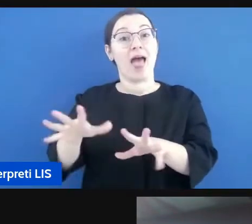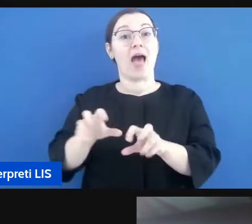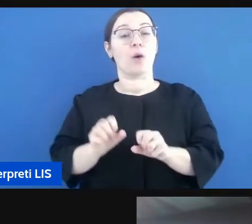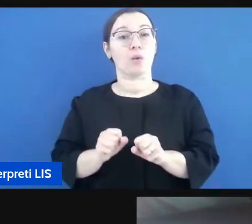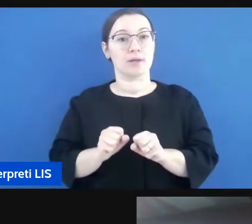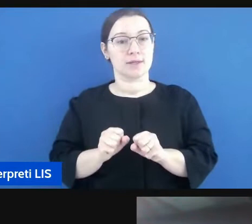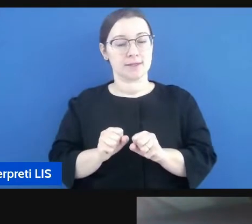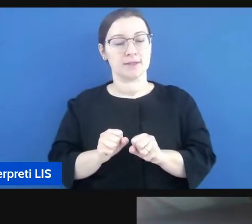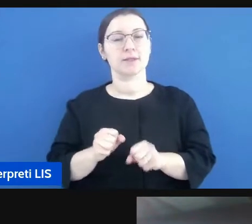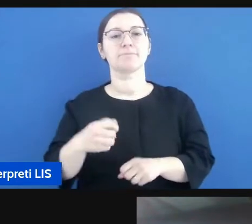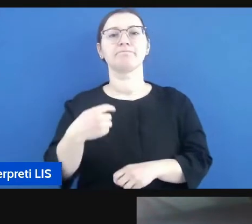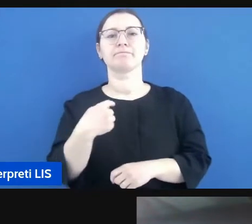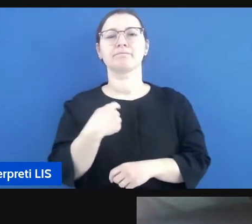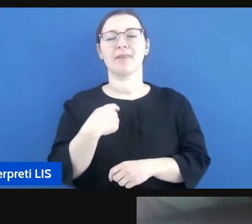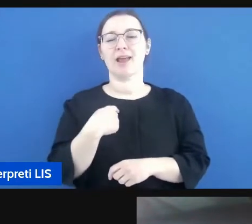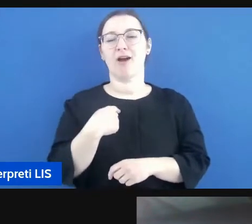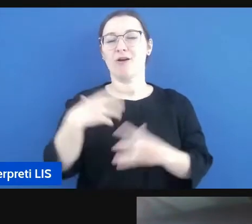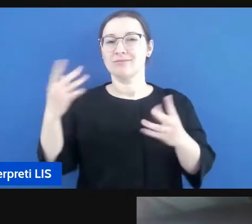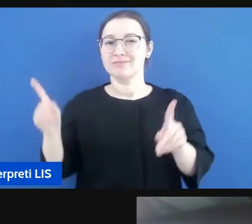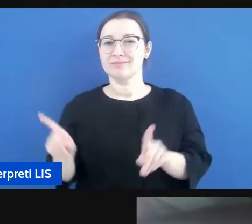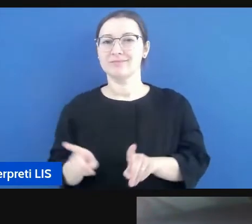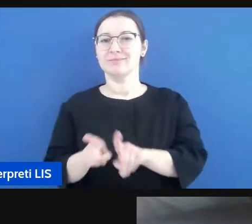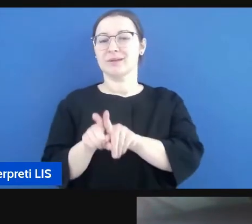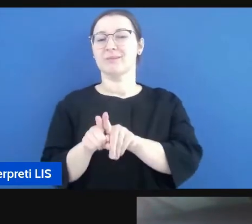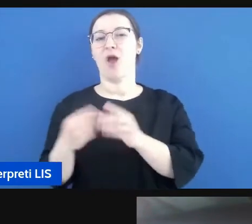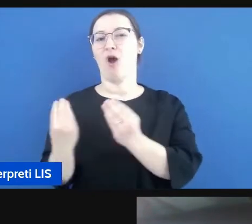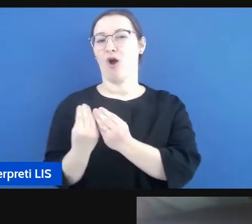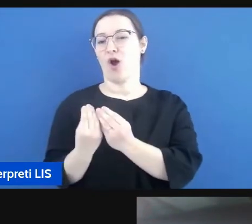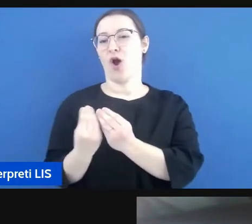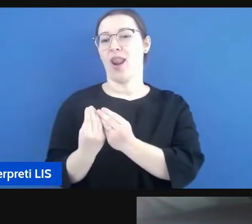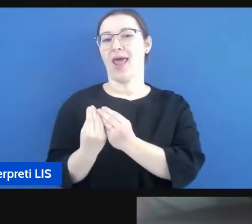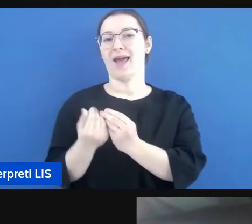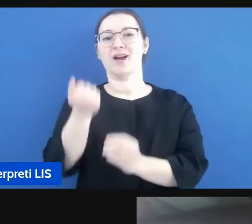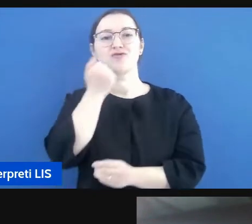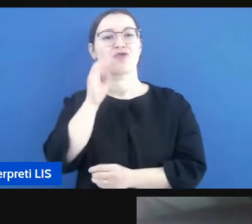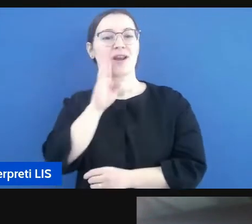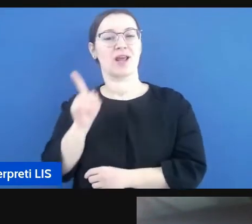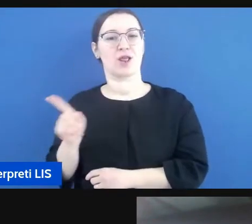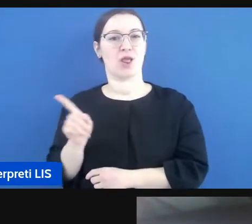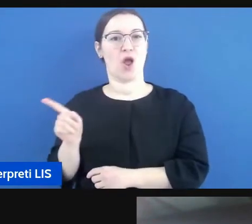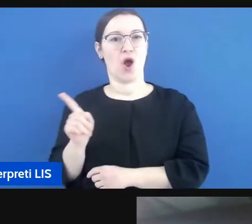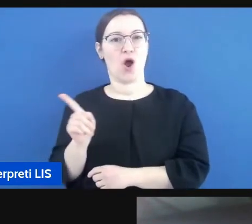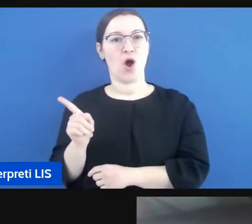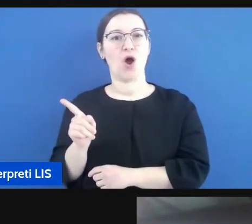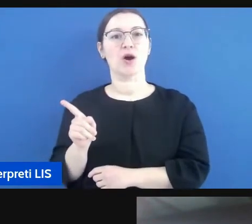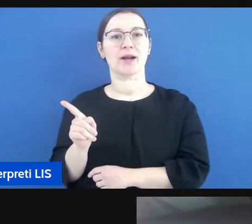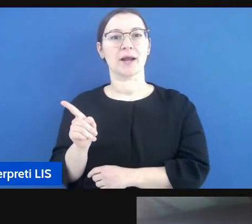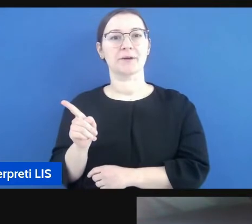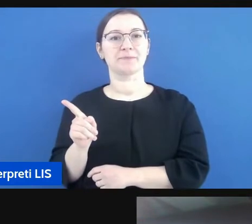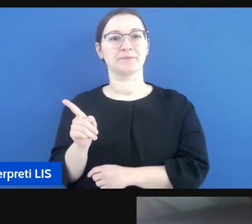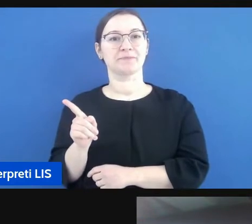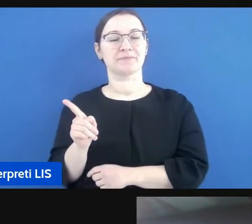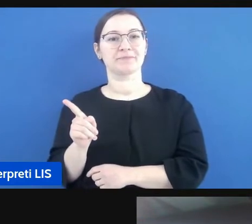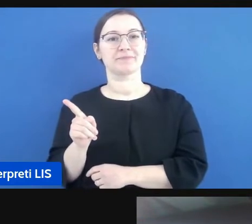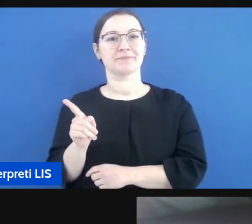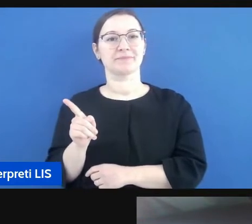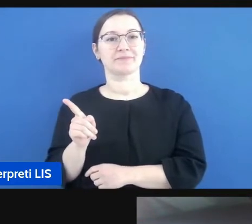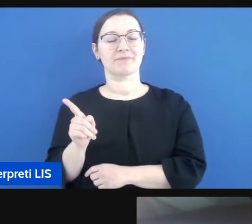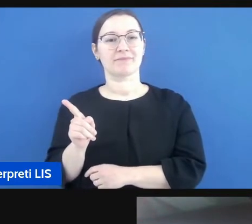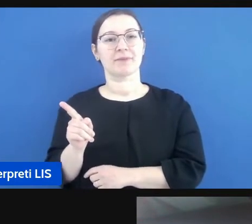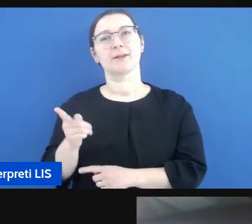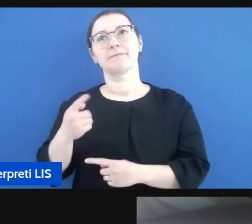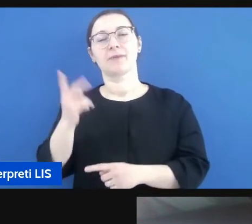collega genitore che appunto diceva noi noi udenti effettivamente della